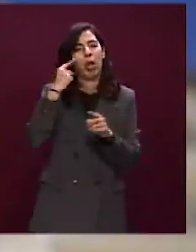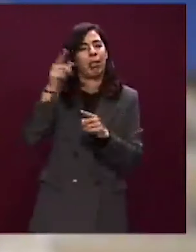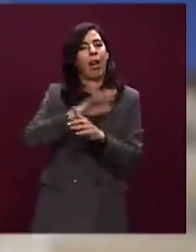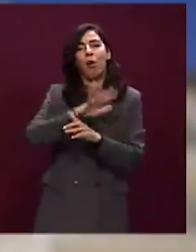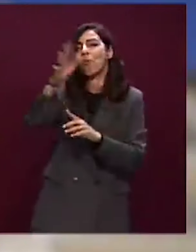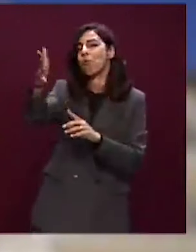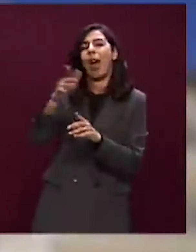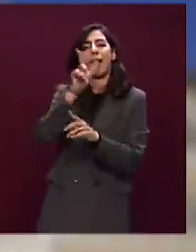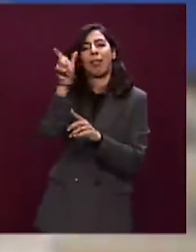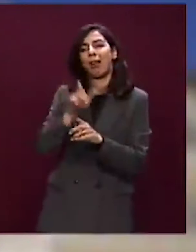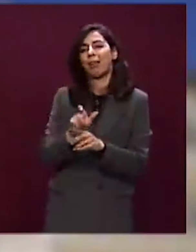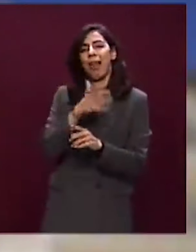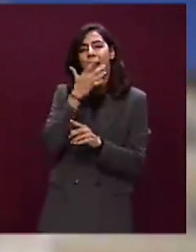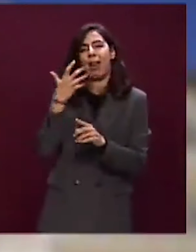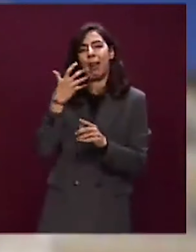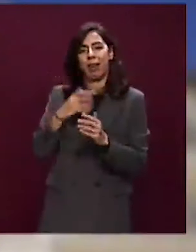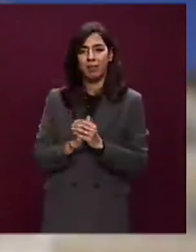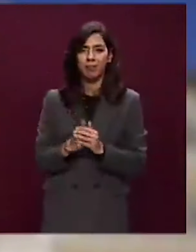idea d'Italia. Grazie